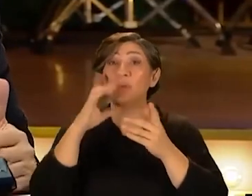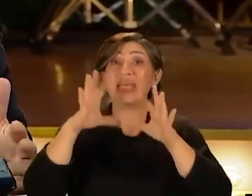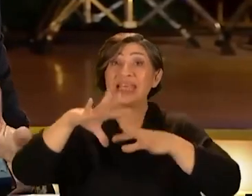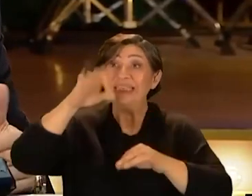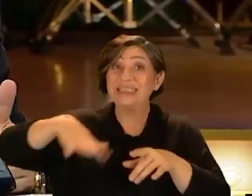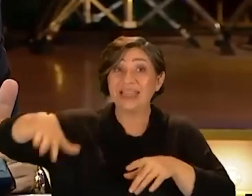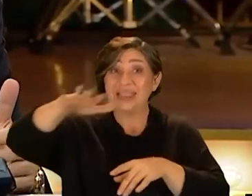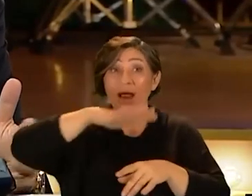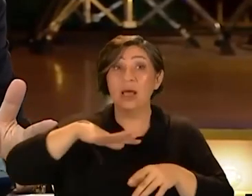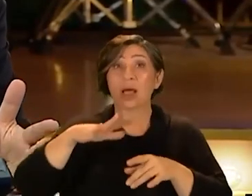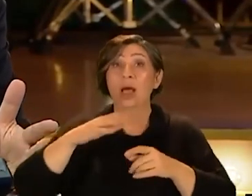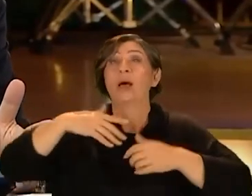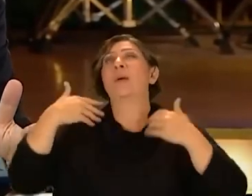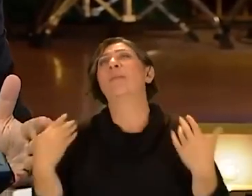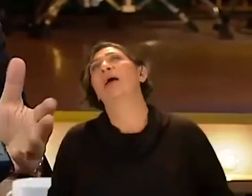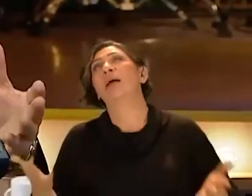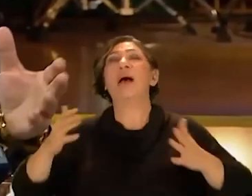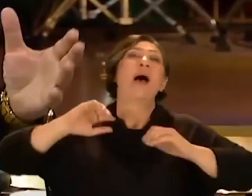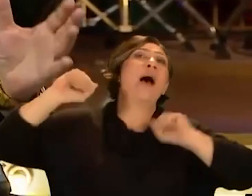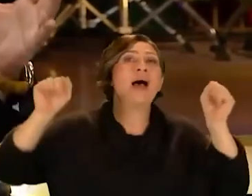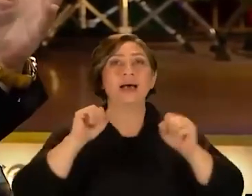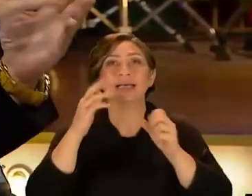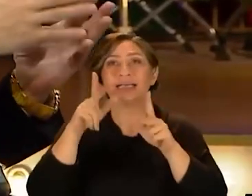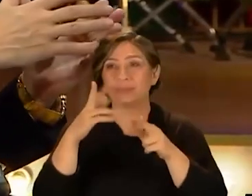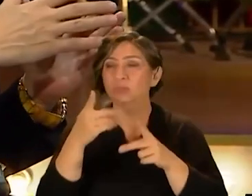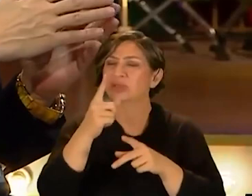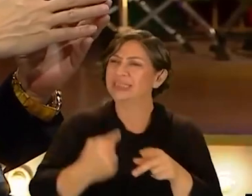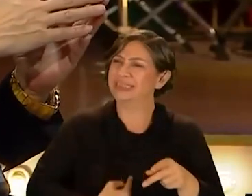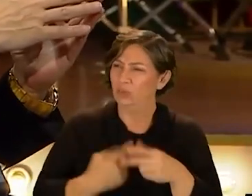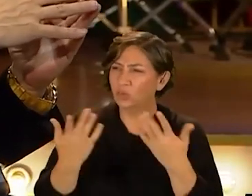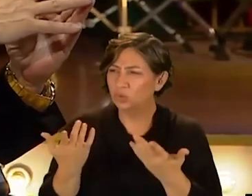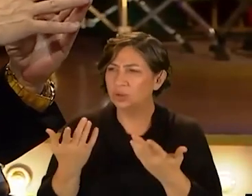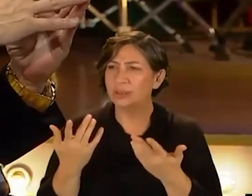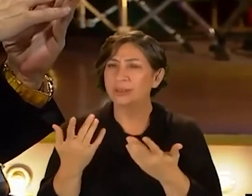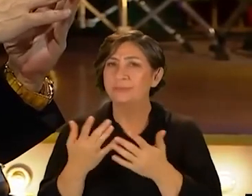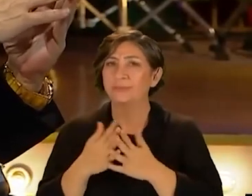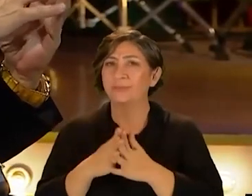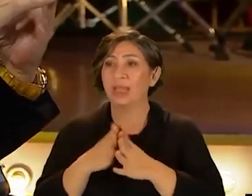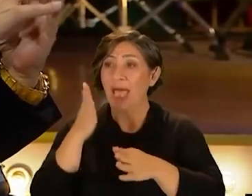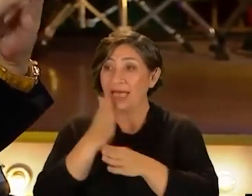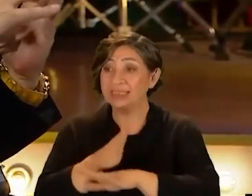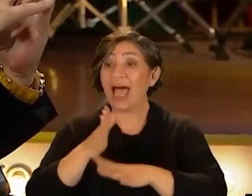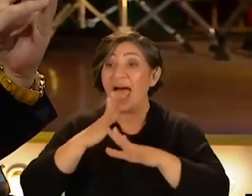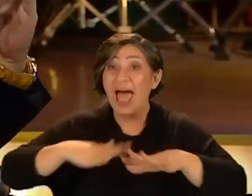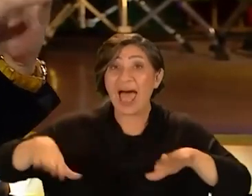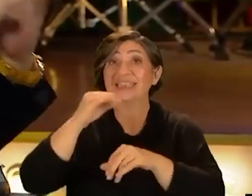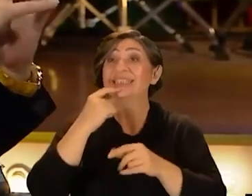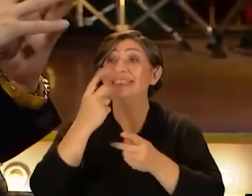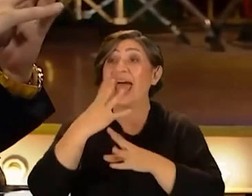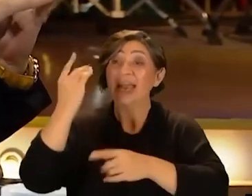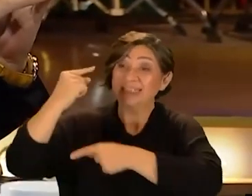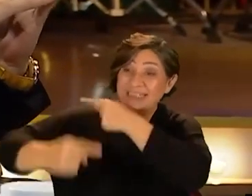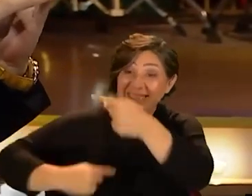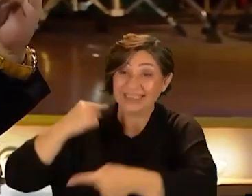İnsanlar hani ayıla bayıla gittiklerine göre Tabi şunu da hissediyorsun değil mi Yani aslında her çağın